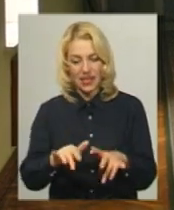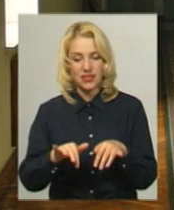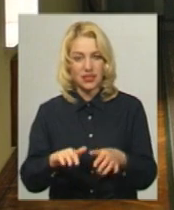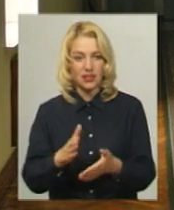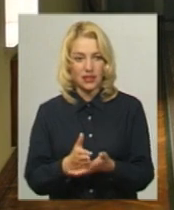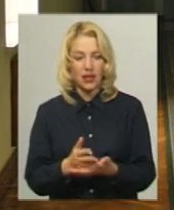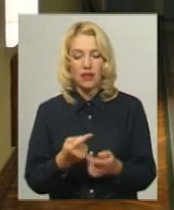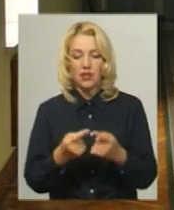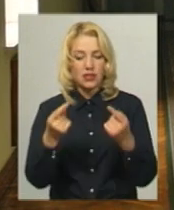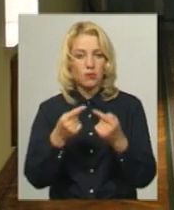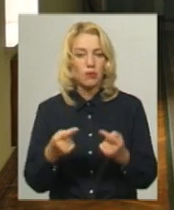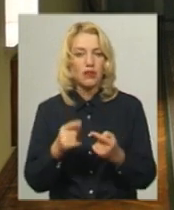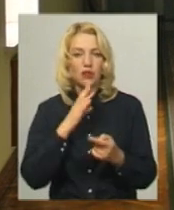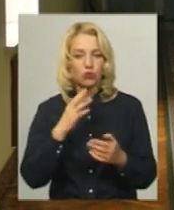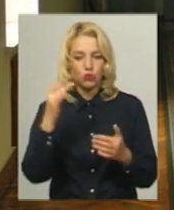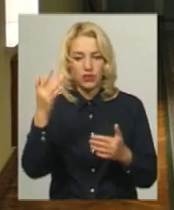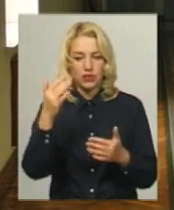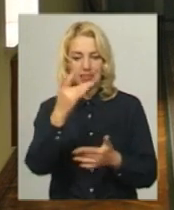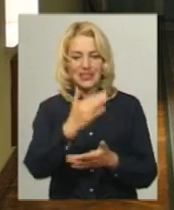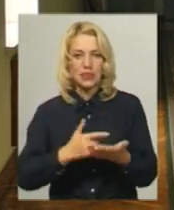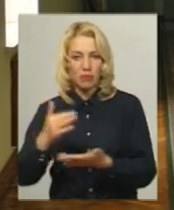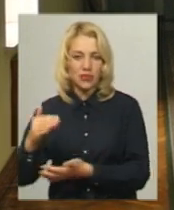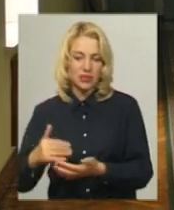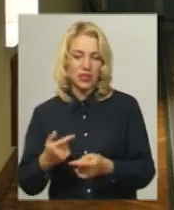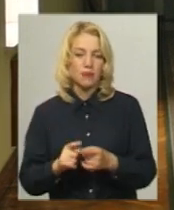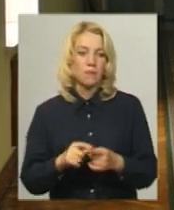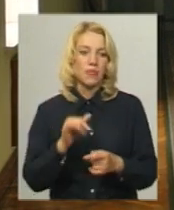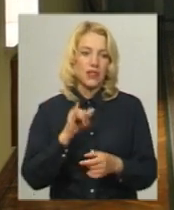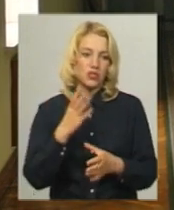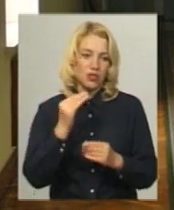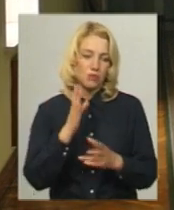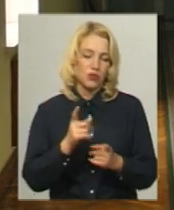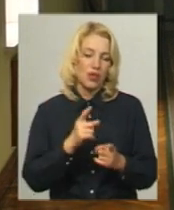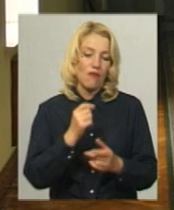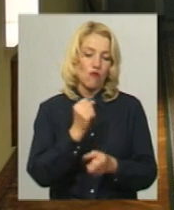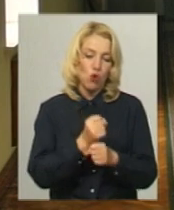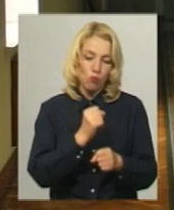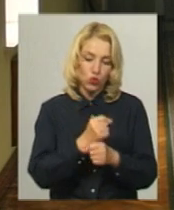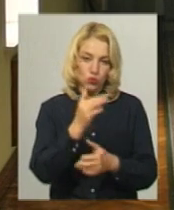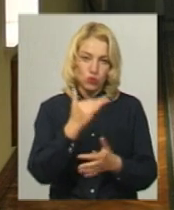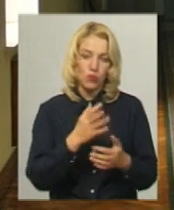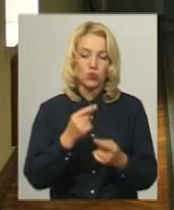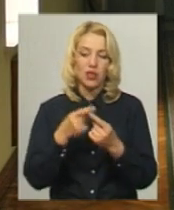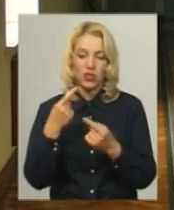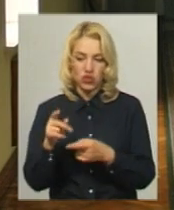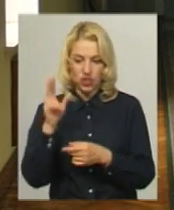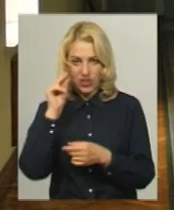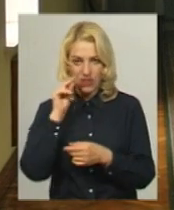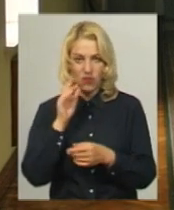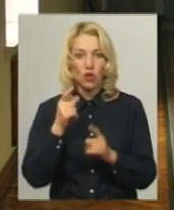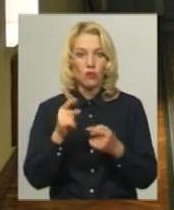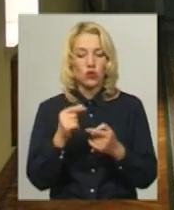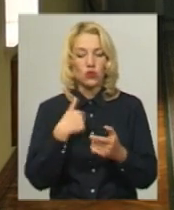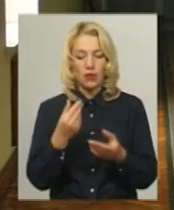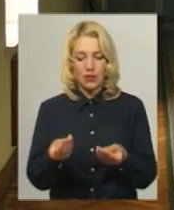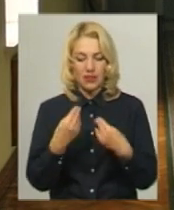співпадати. Знову ж таки, в уточненому списку буде ще інша цифра, тому що сьогодні нам подають